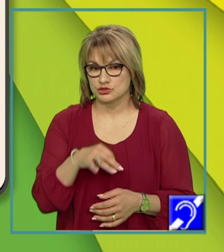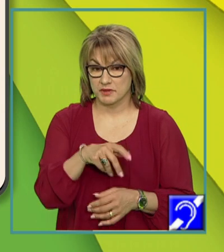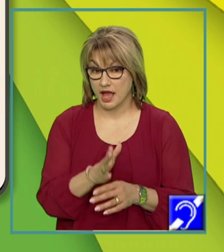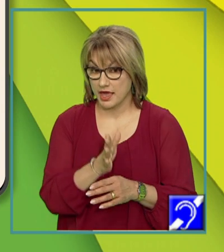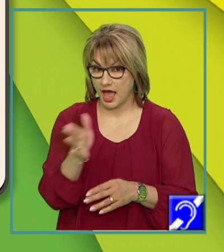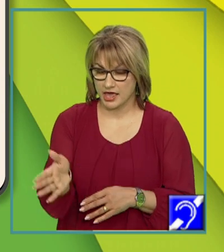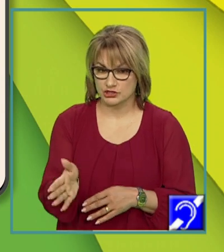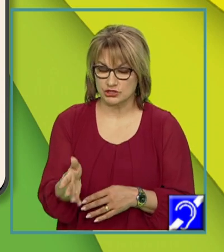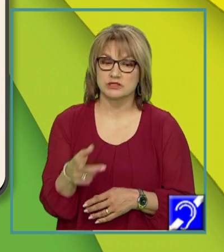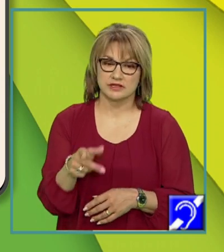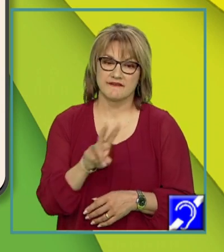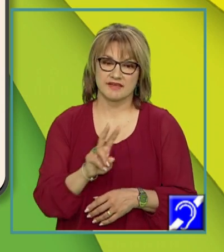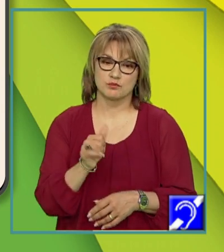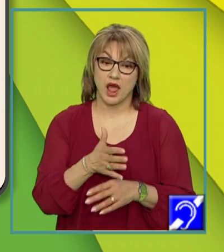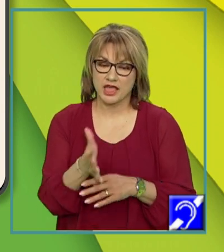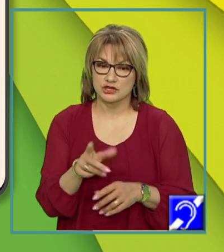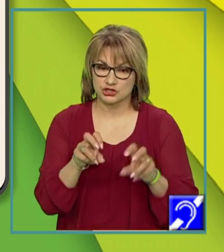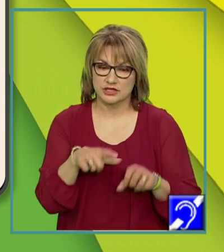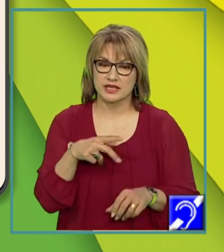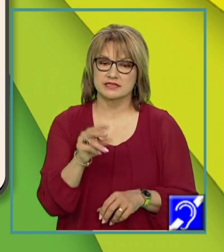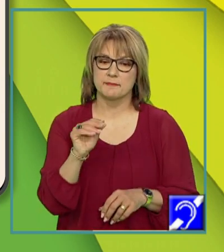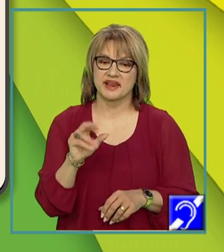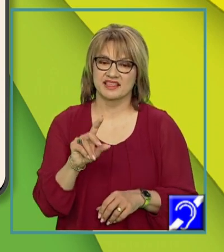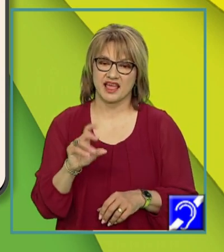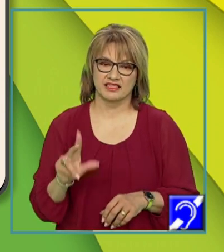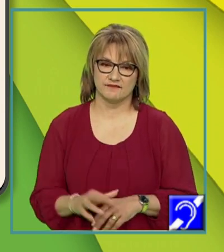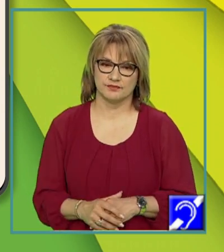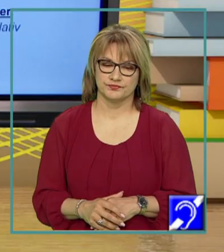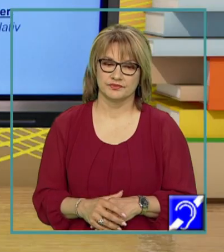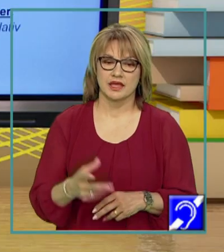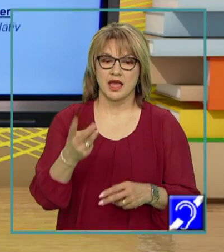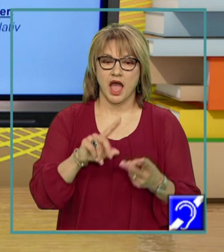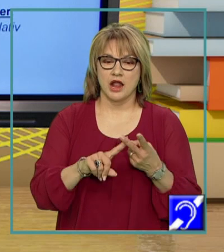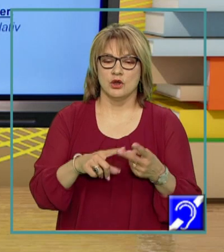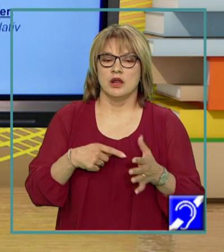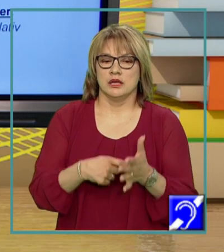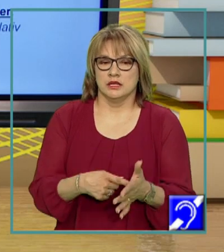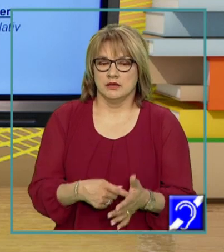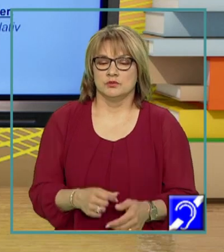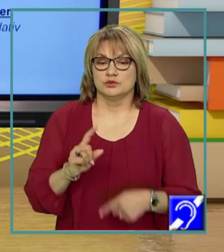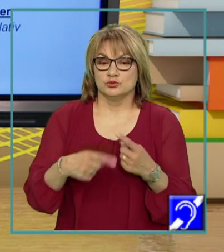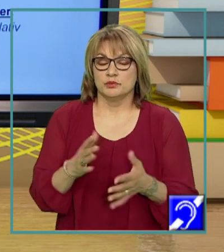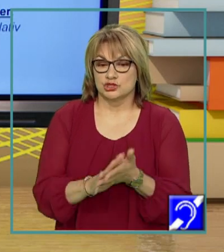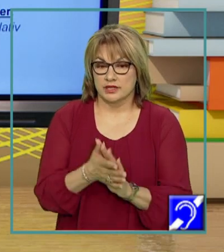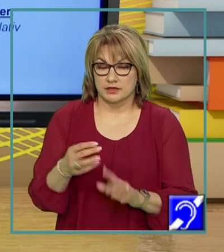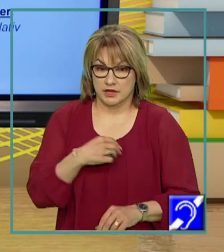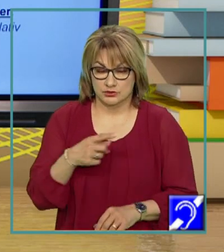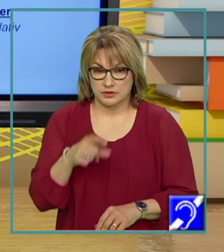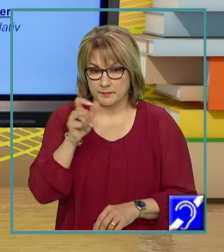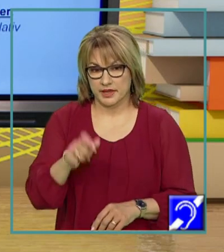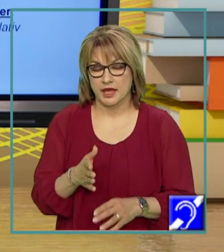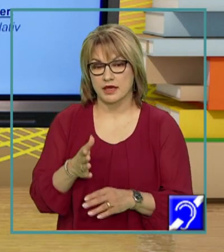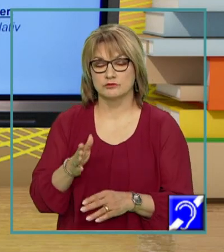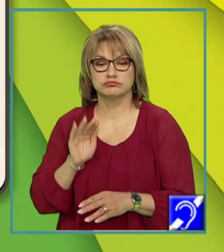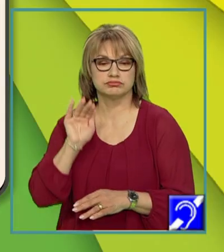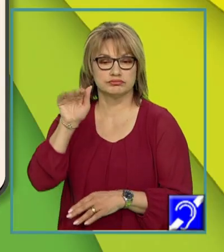a ieșit, verbul a ieșit este un verb predicativ. În cel de-al doilea exemplu, după ce a terminat studiile, băiatul a ieșit